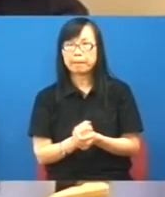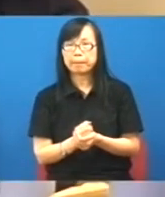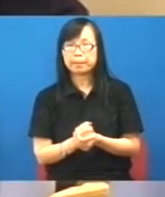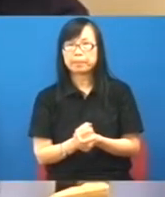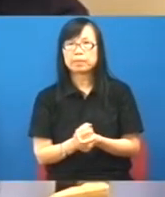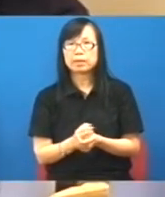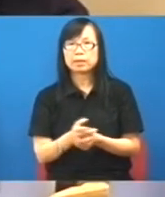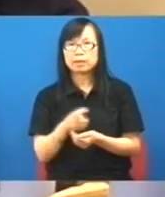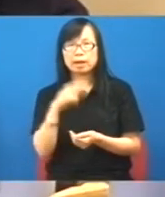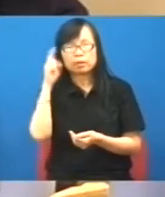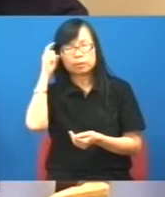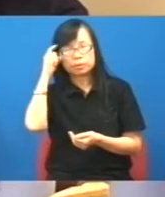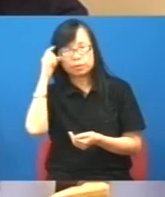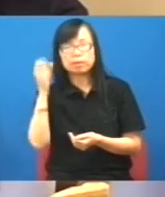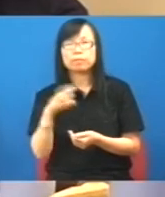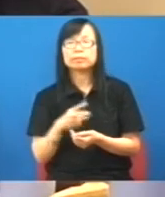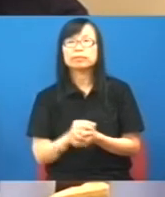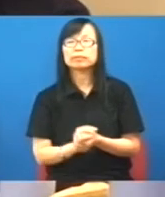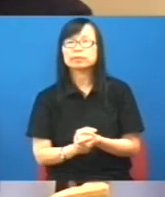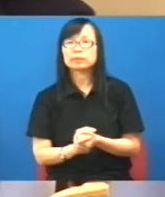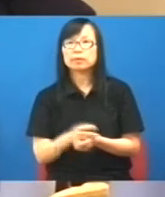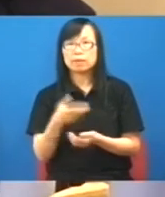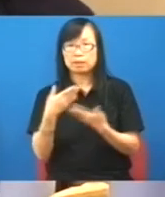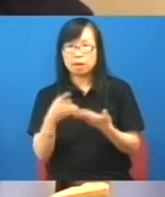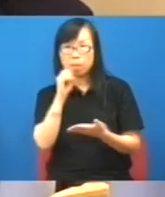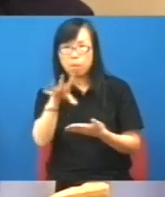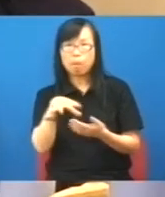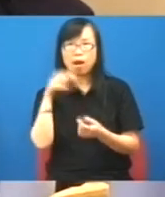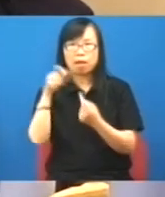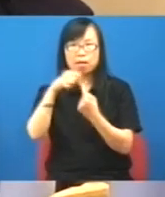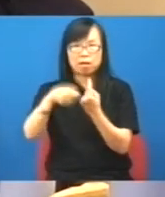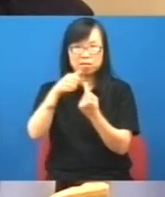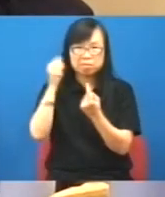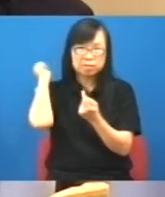回頭想回頭現在說我們拚招倒連的人